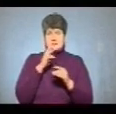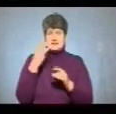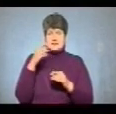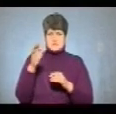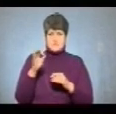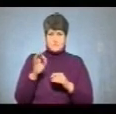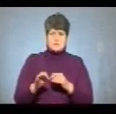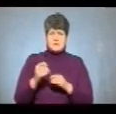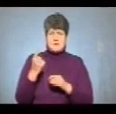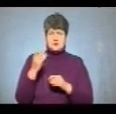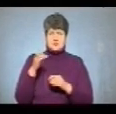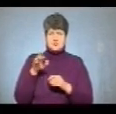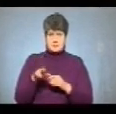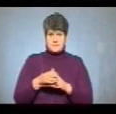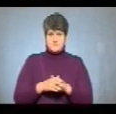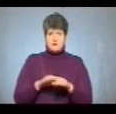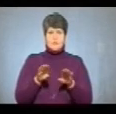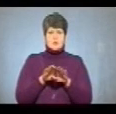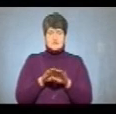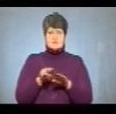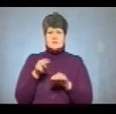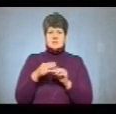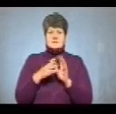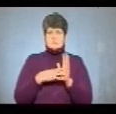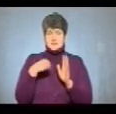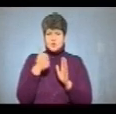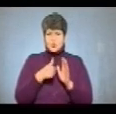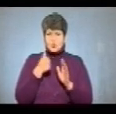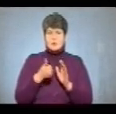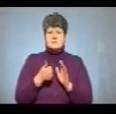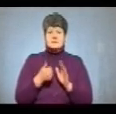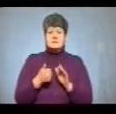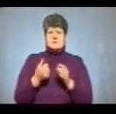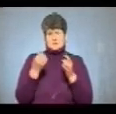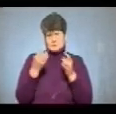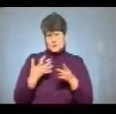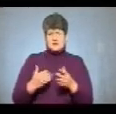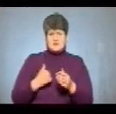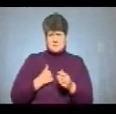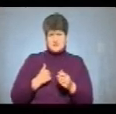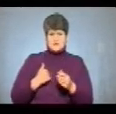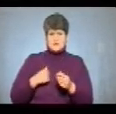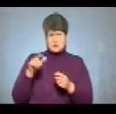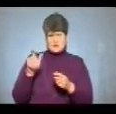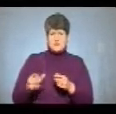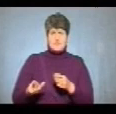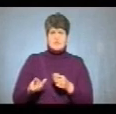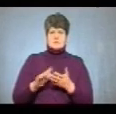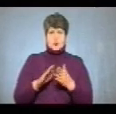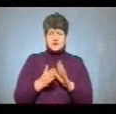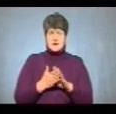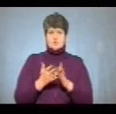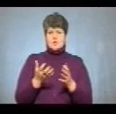1 січня. В порівнянні з 2018 році рядовий військовослужбовець за контрактом першого року служби